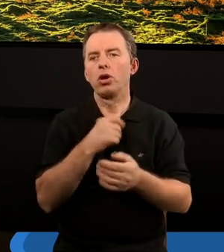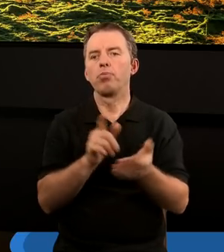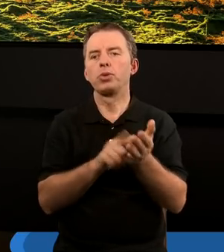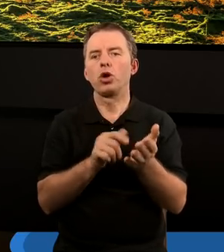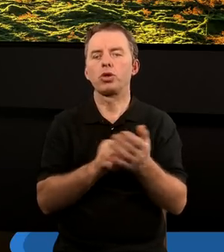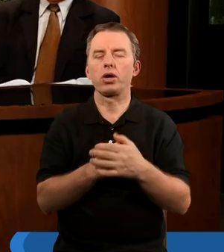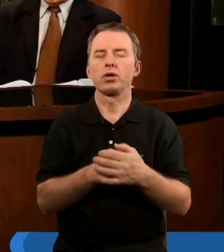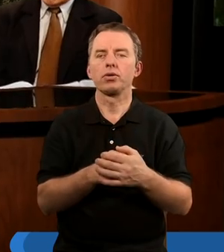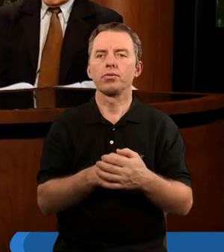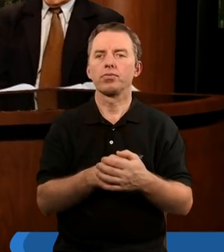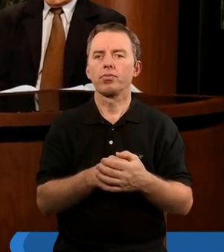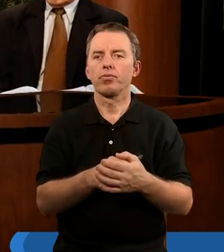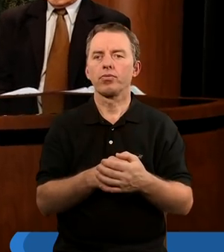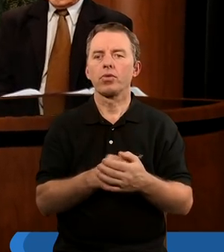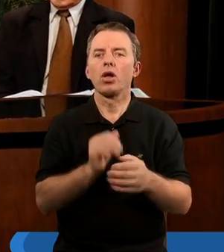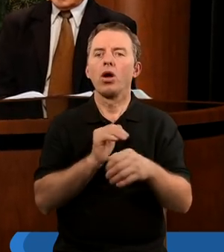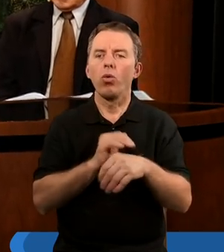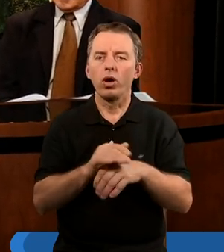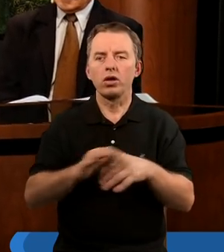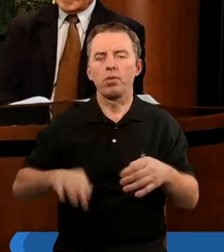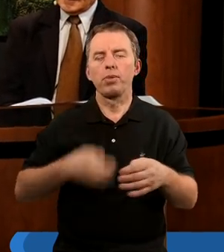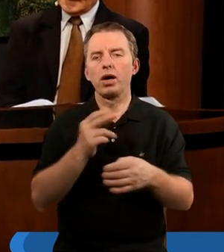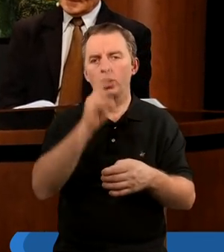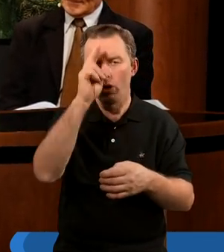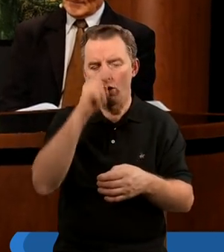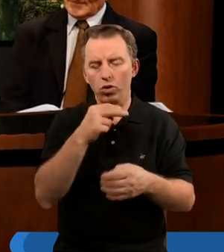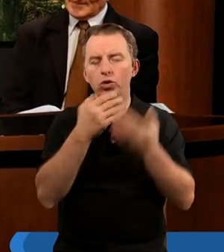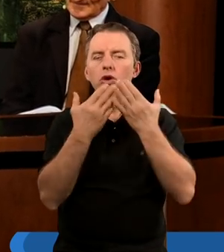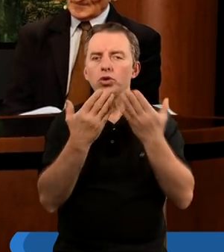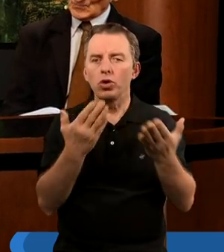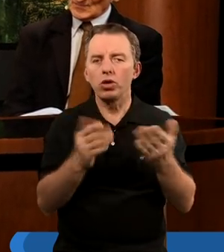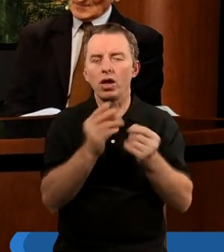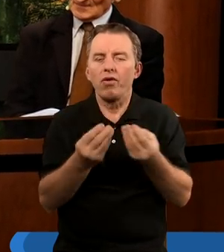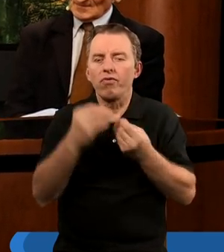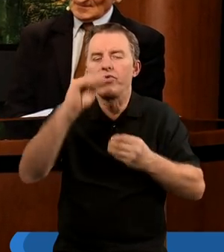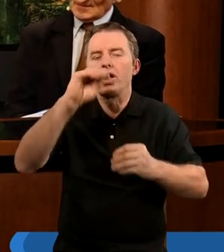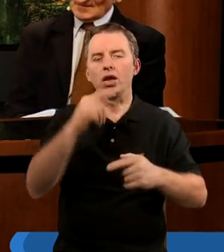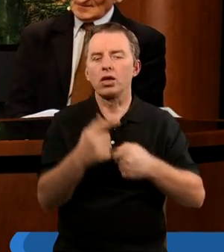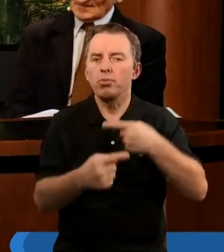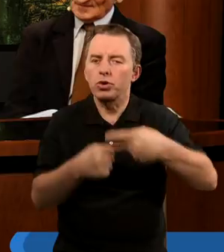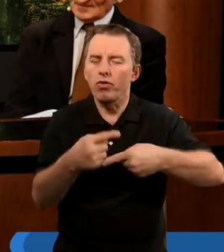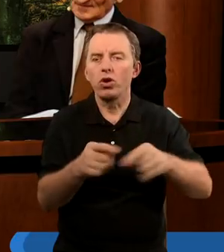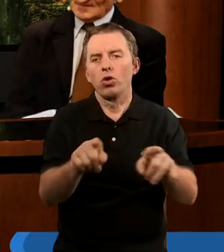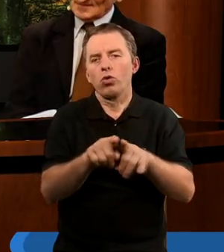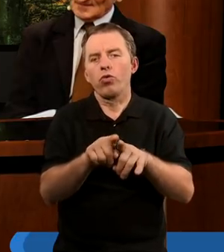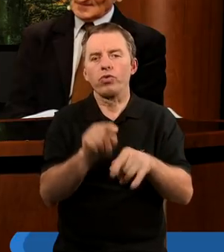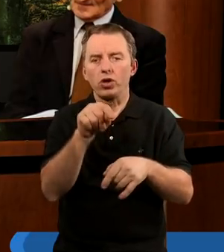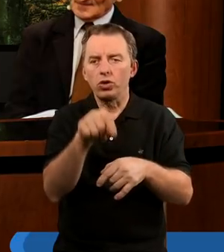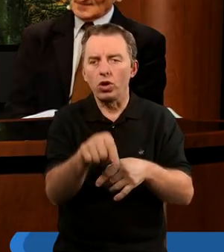z Piotrem. Nasz najdroszy Panie i Ojcze, dziękujemy Ci za wielki przywilej, którym jest